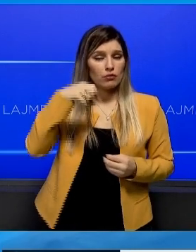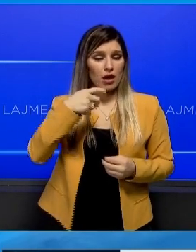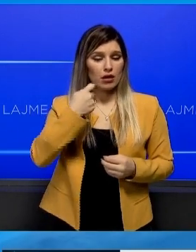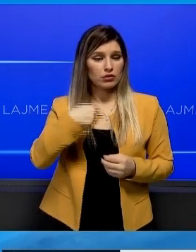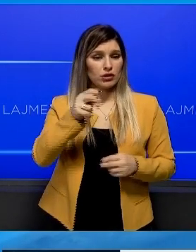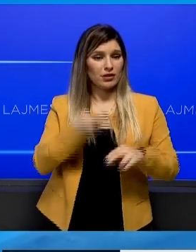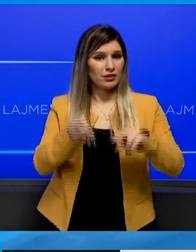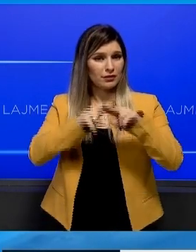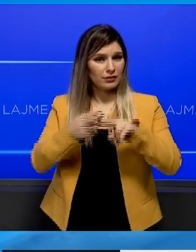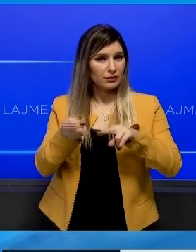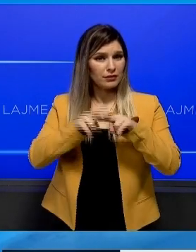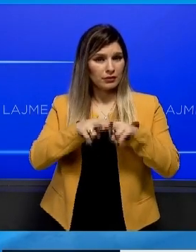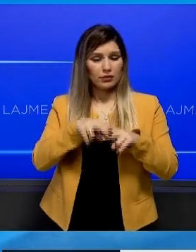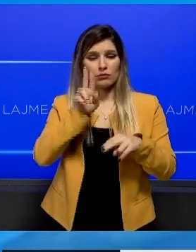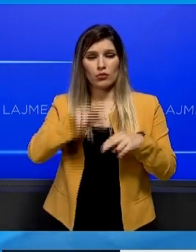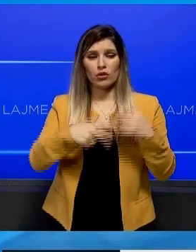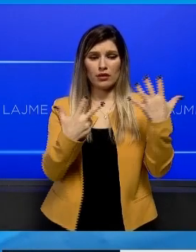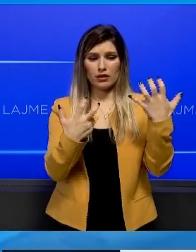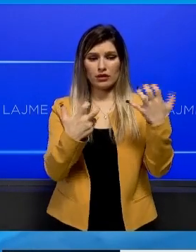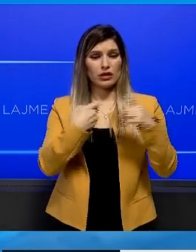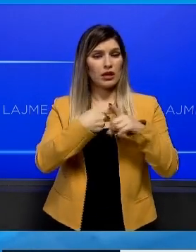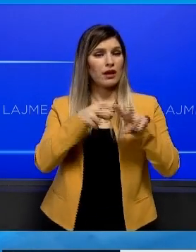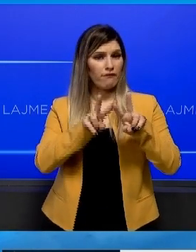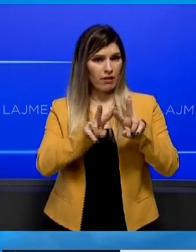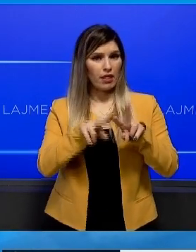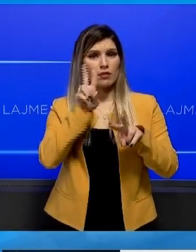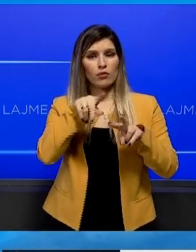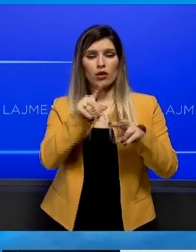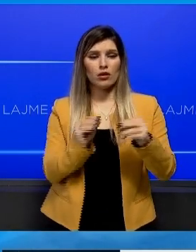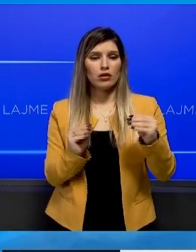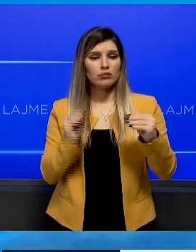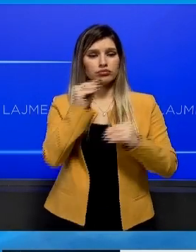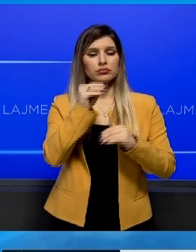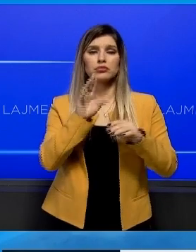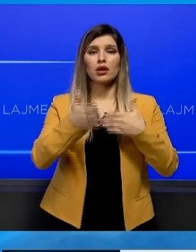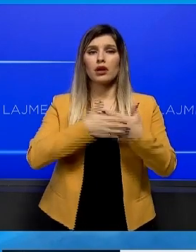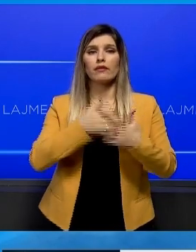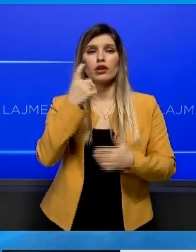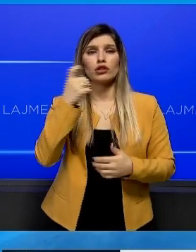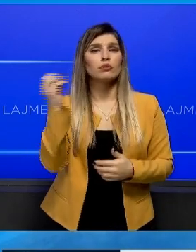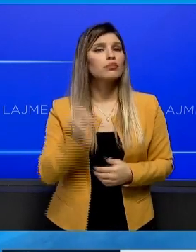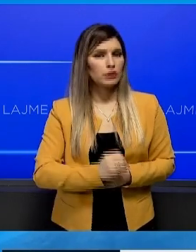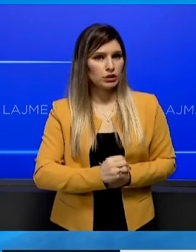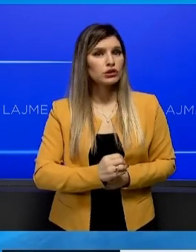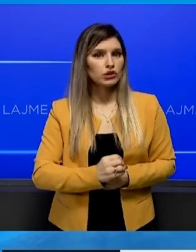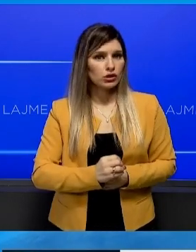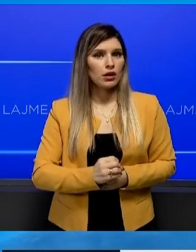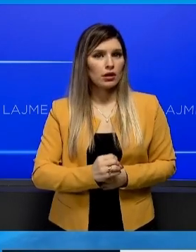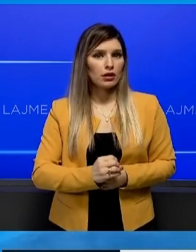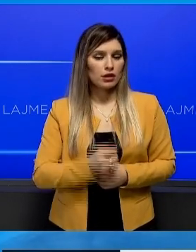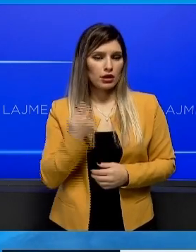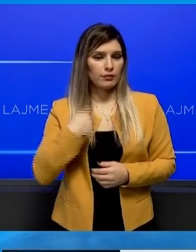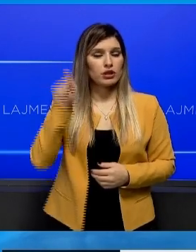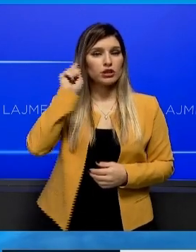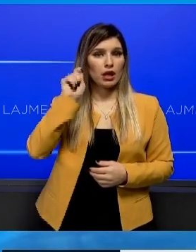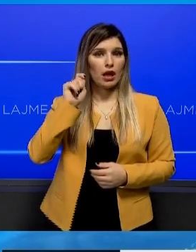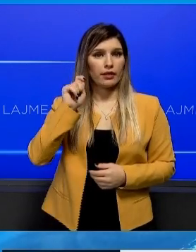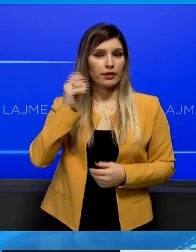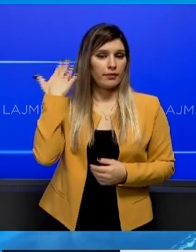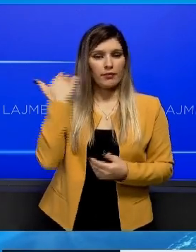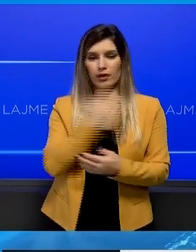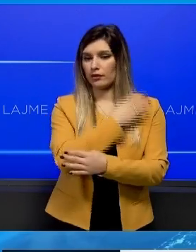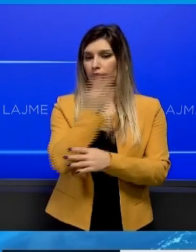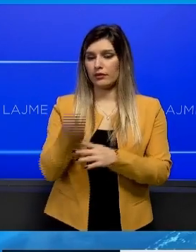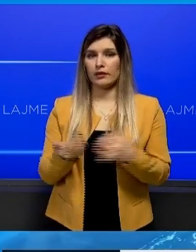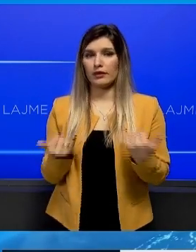energjis mbi 800 kWh është rritë për rrëth një shenë përqenë. Më në në shëtranjt se sa dherën më tani